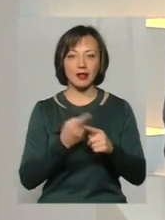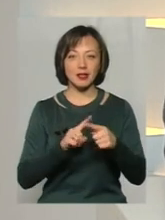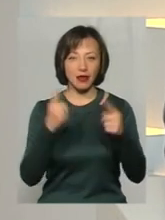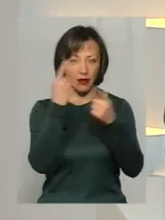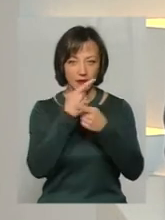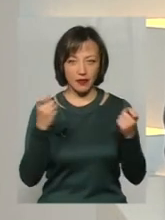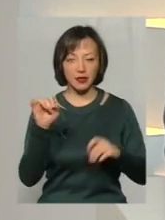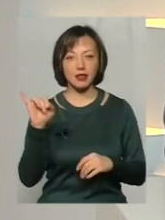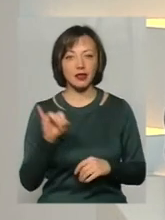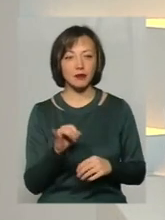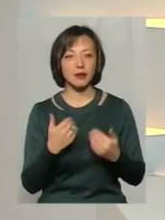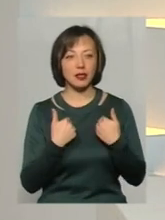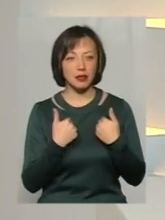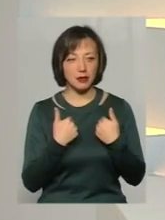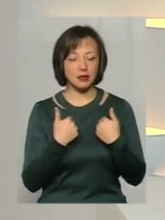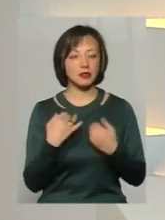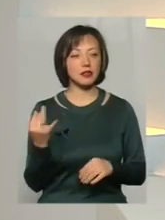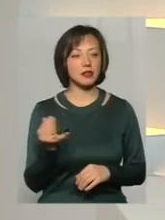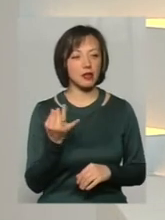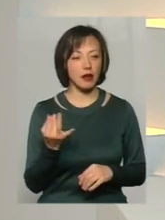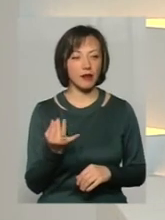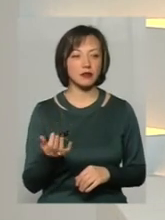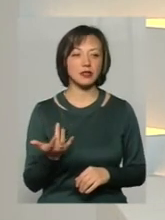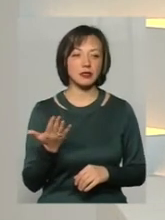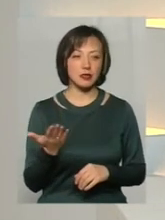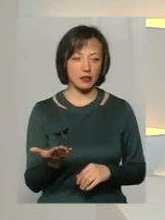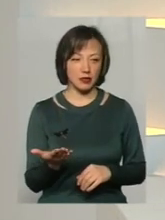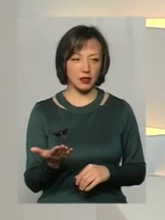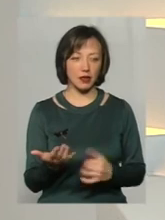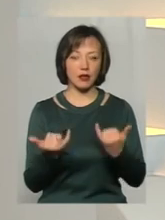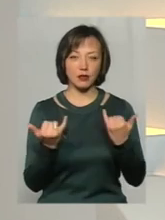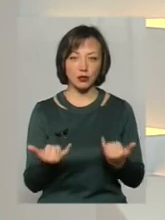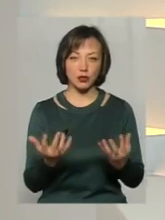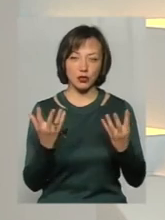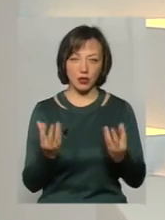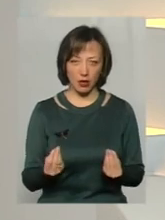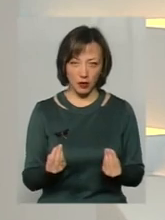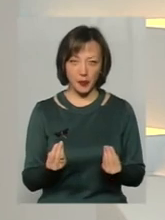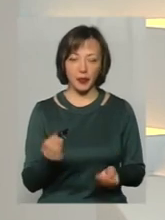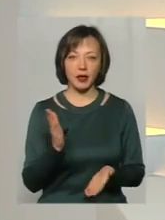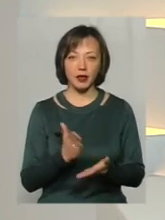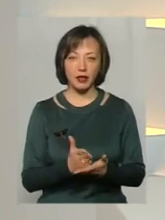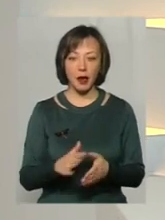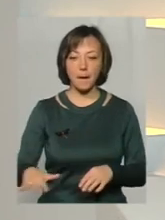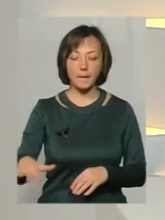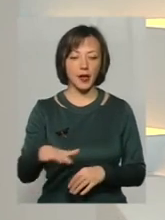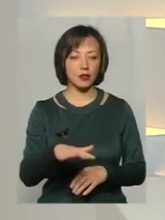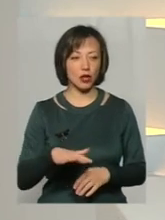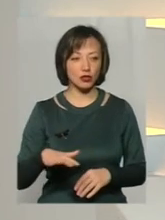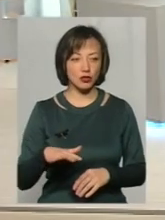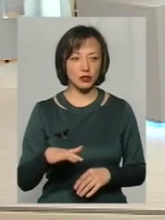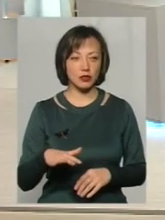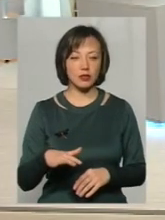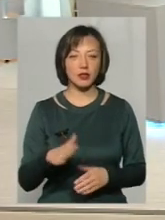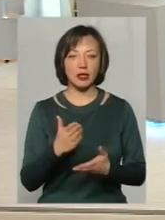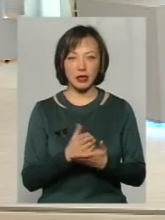І мені цікаво, скільки на сьогодні все ж таки є майданчиків, оскільки